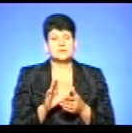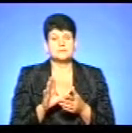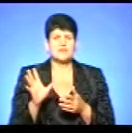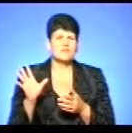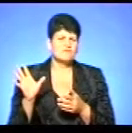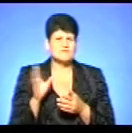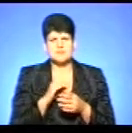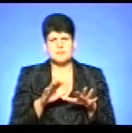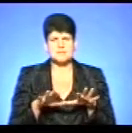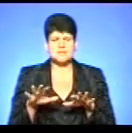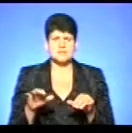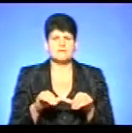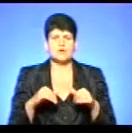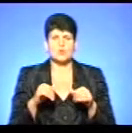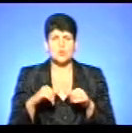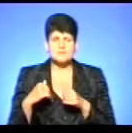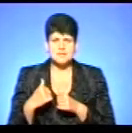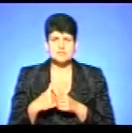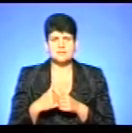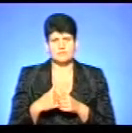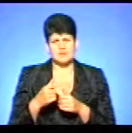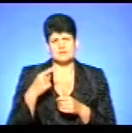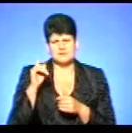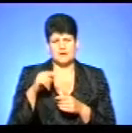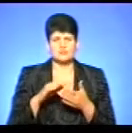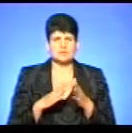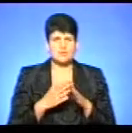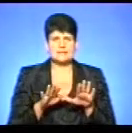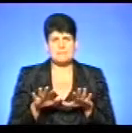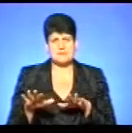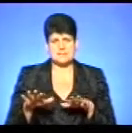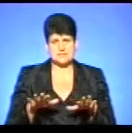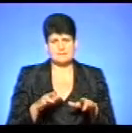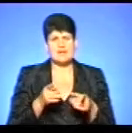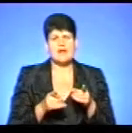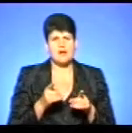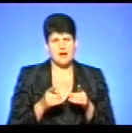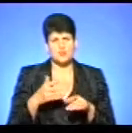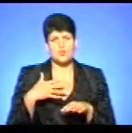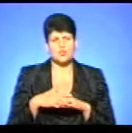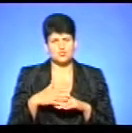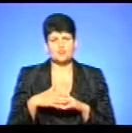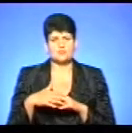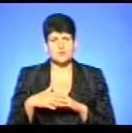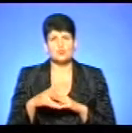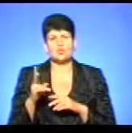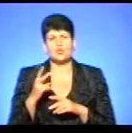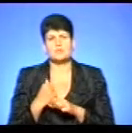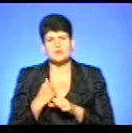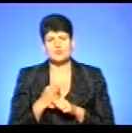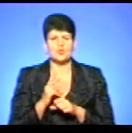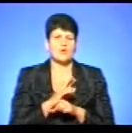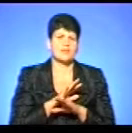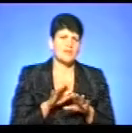комісії при райдержадміністрації, в принципі, вони володіють ситуацією на місцях, вони реально розуміють, хто працює, хто не